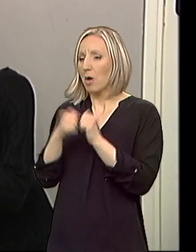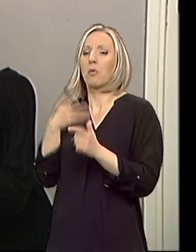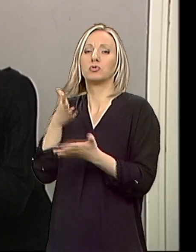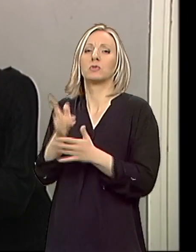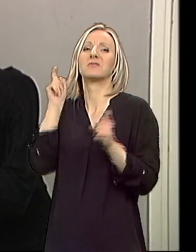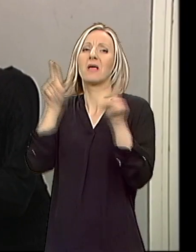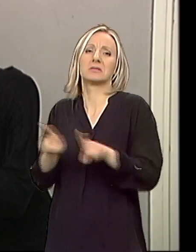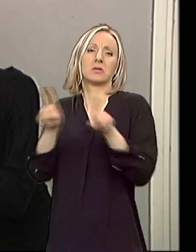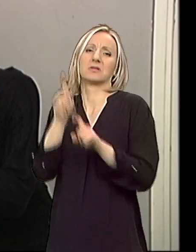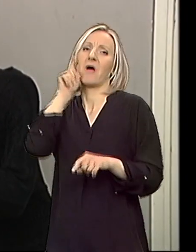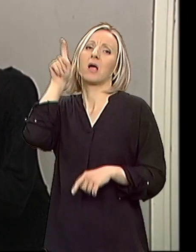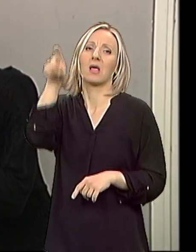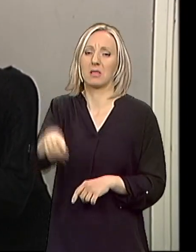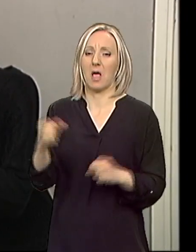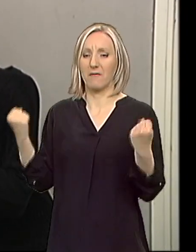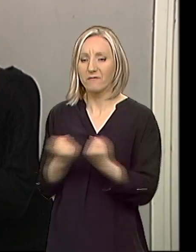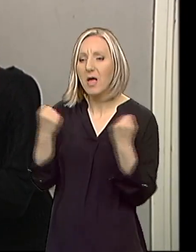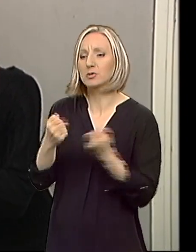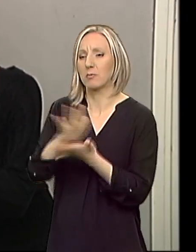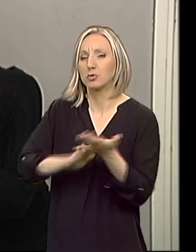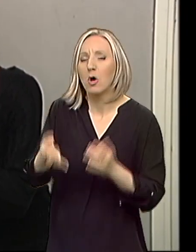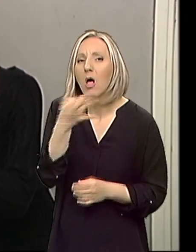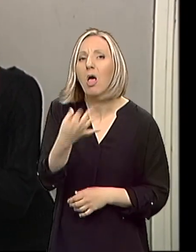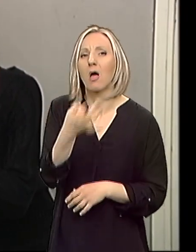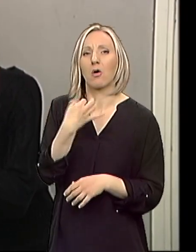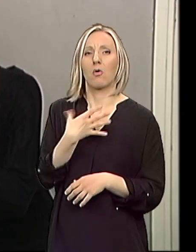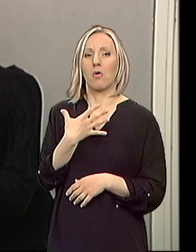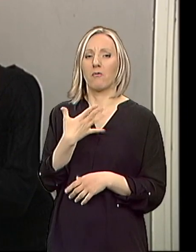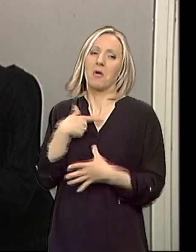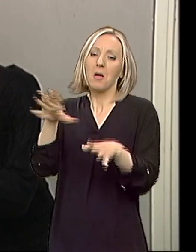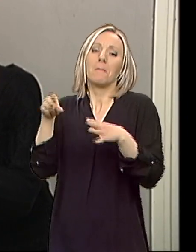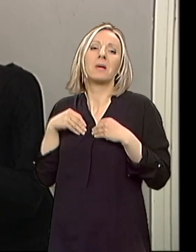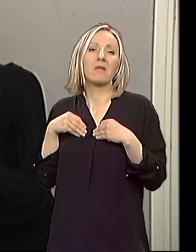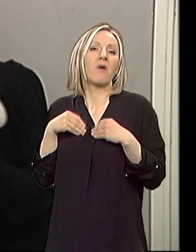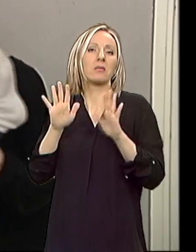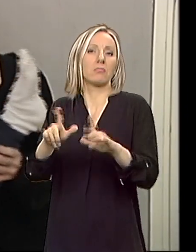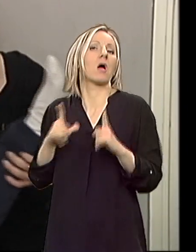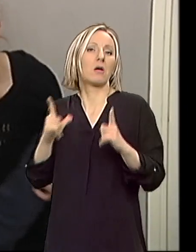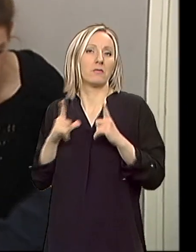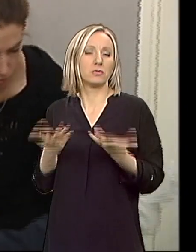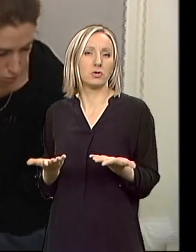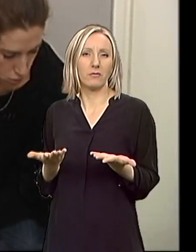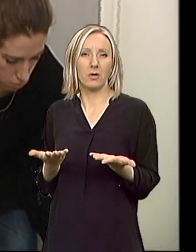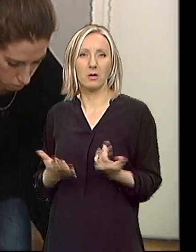bi svaki dan počet na pije lekove, opet svaki dan nekako prihvat iš činjenicu tom nekom smislu. Bilo je teško,